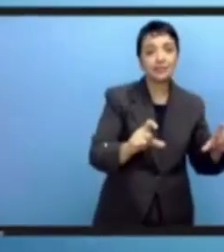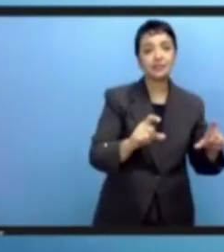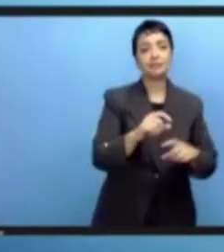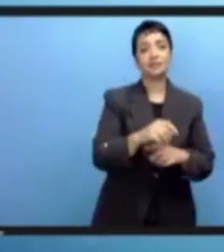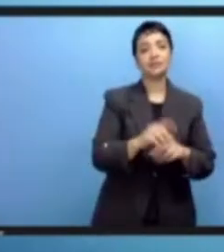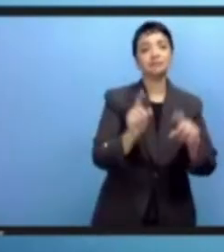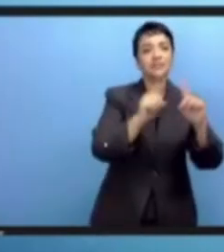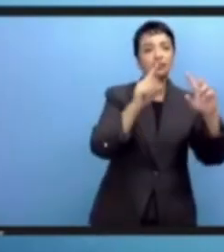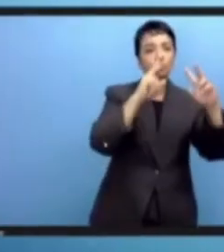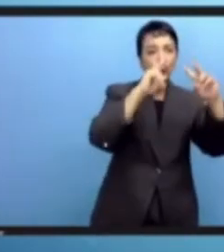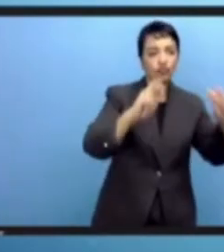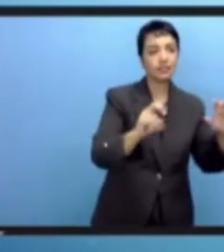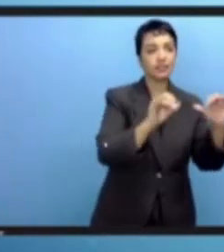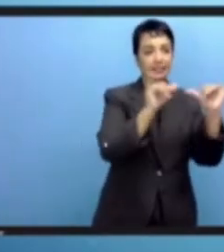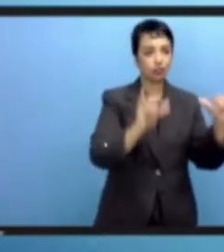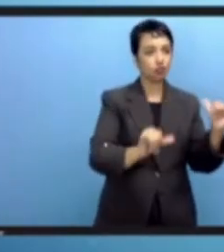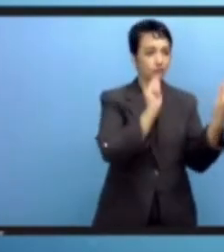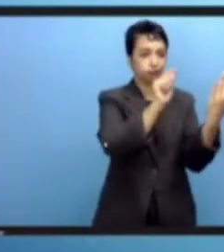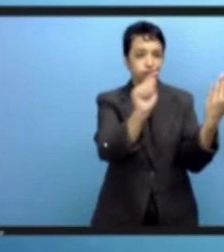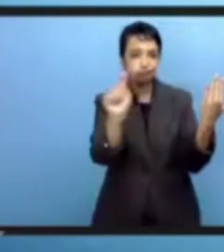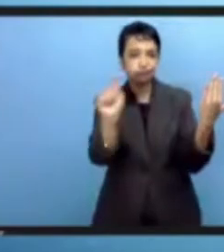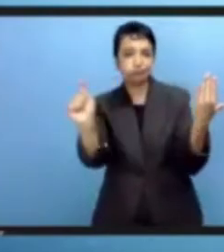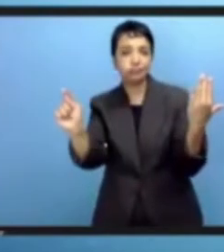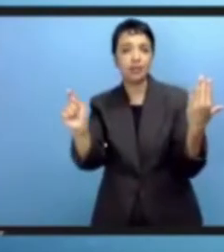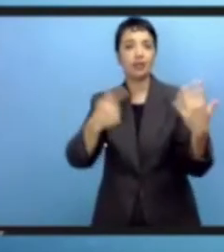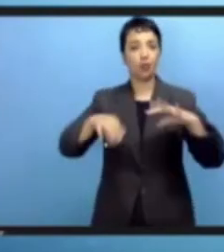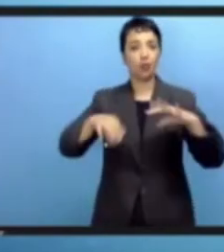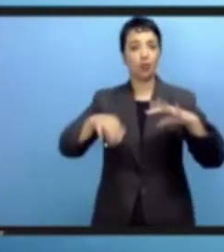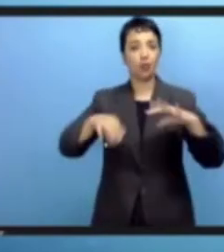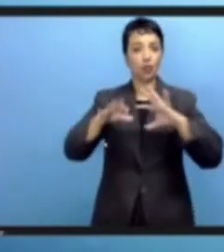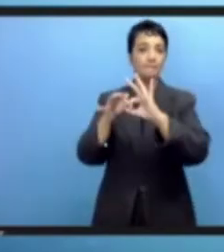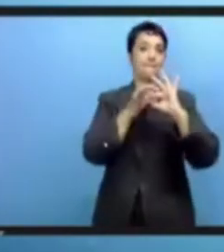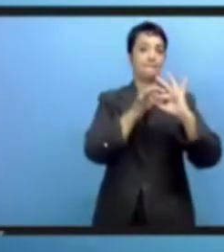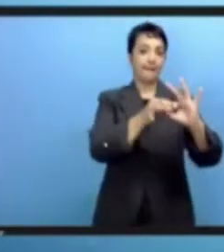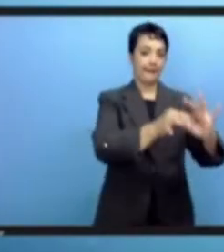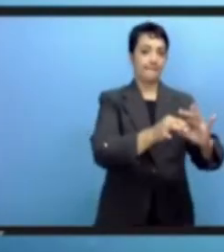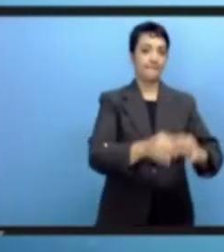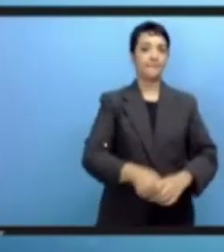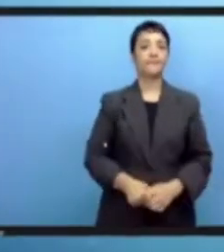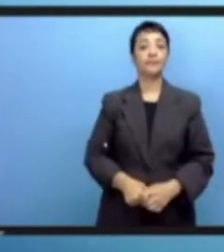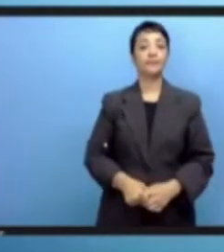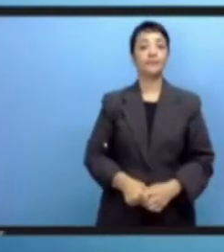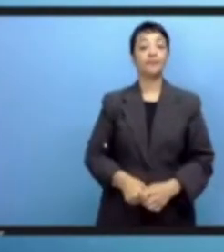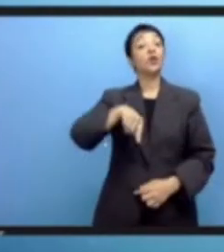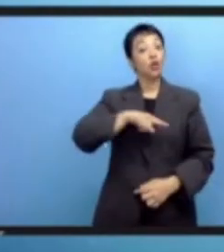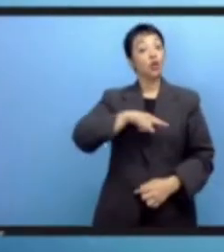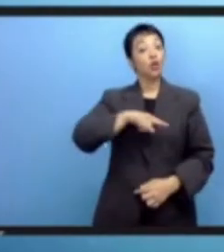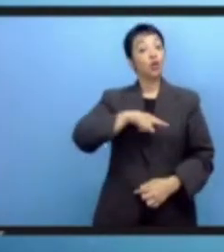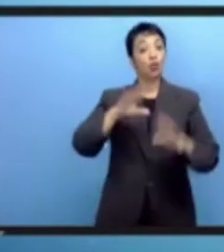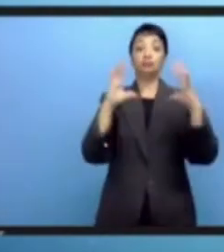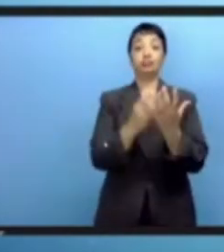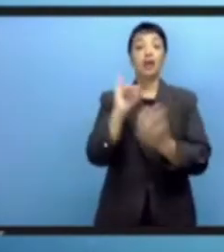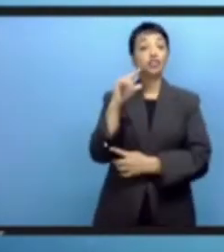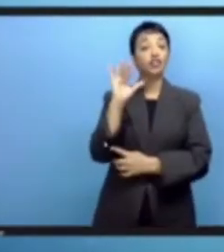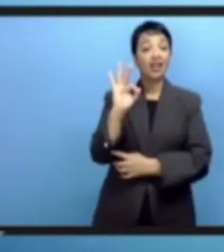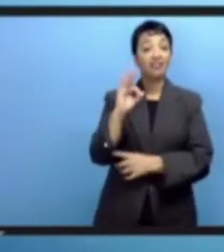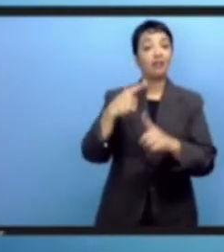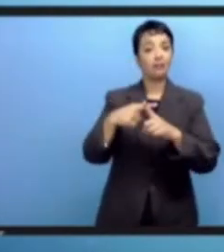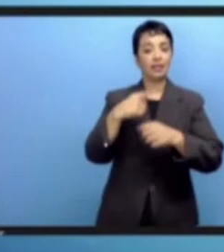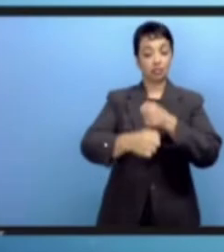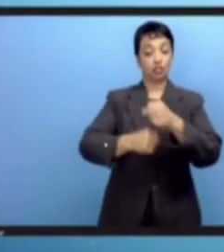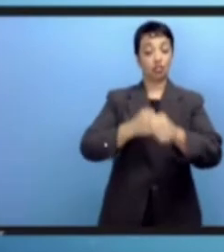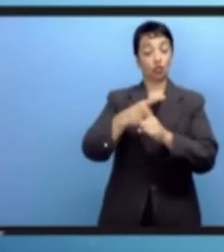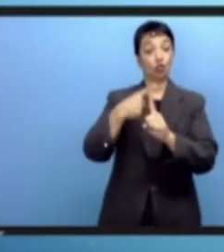البحثية ويسعدنا أن نواصل النقاش فيما يتعلق بقمة العالمية لمجتمع